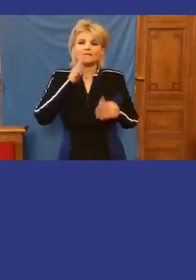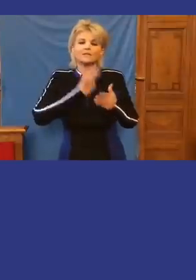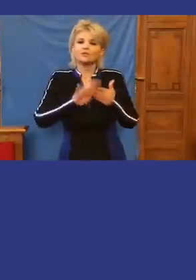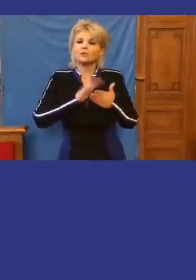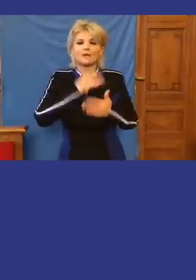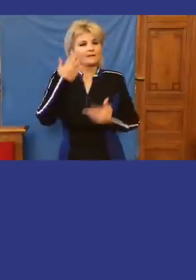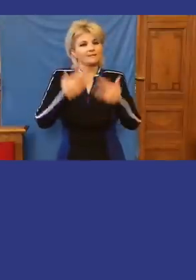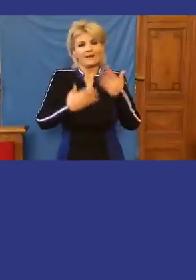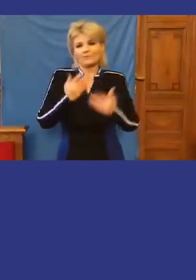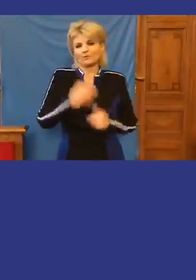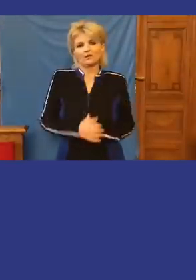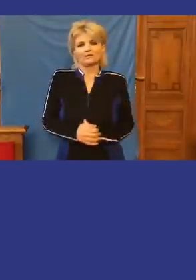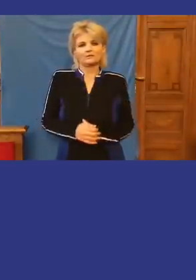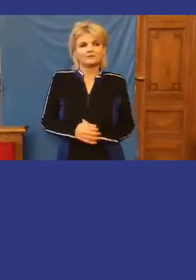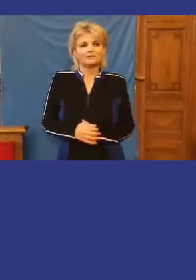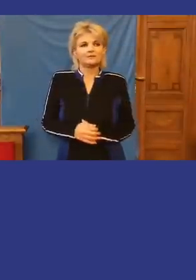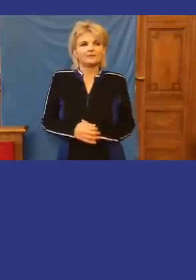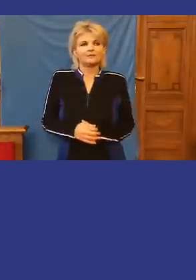számoltatta el.